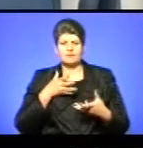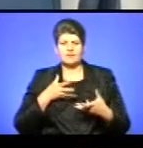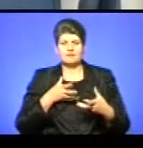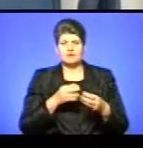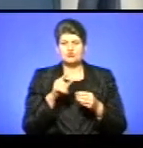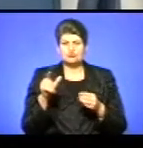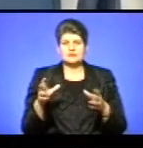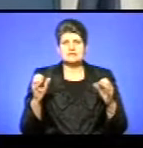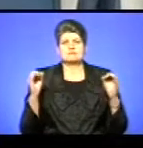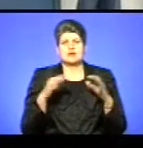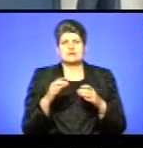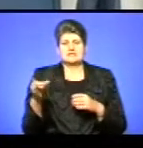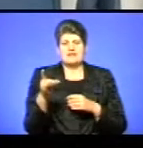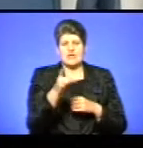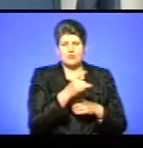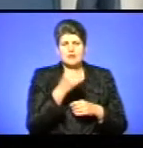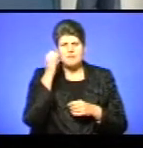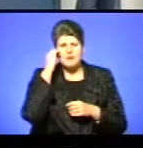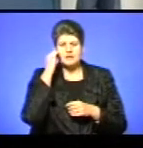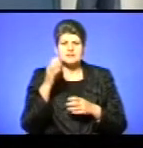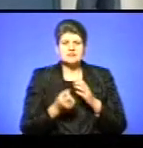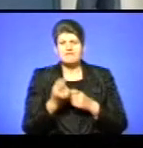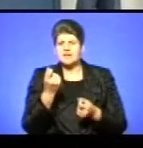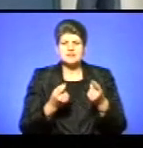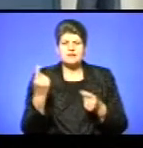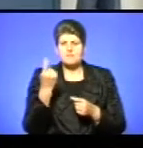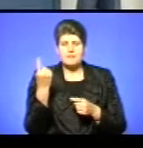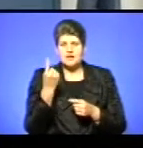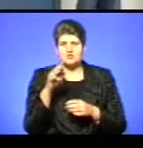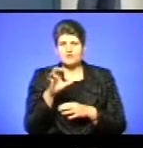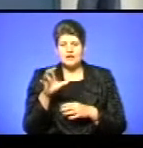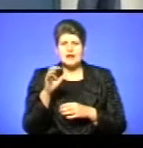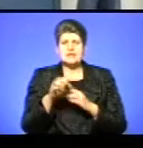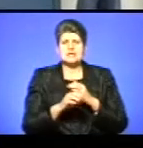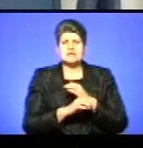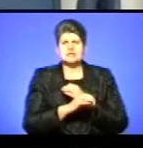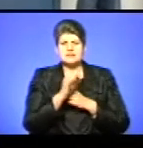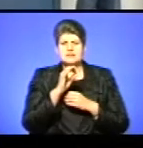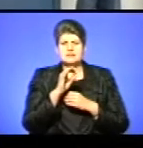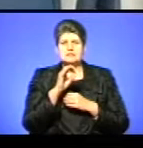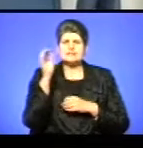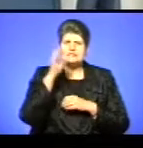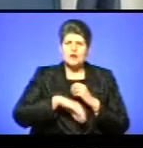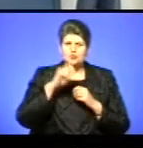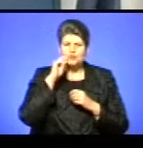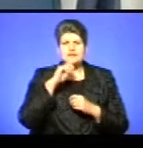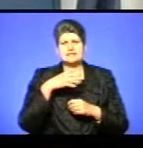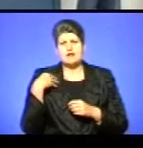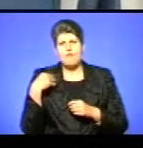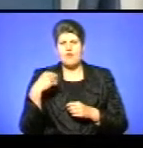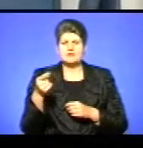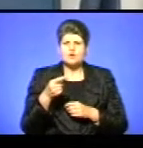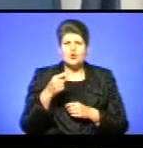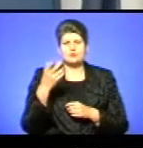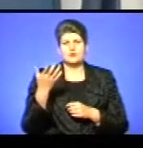збираються в регіонах. Я пам'ятаю, як з'явились перші фотографії з Заходу України, з Львова, з Тернополя. Це дуже надихнуло